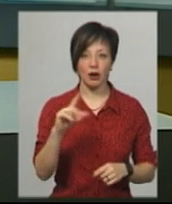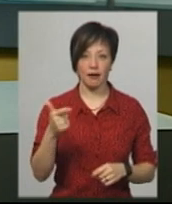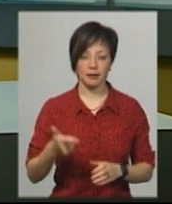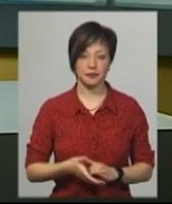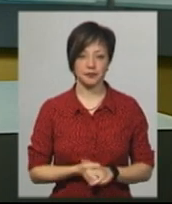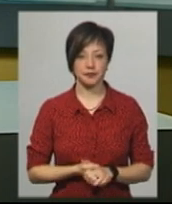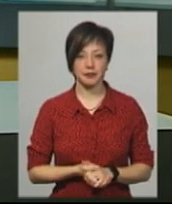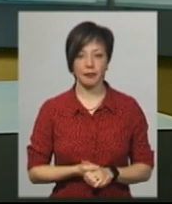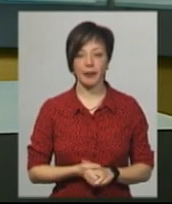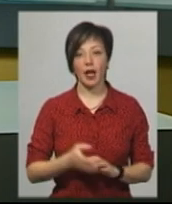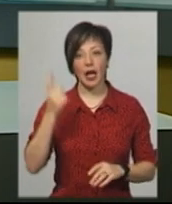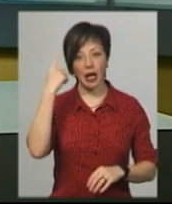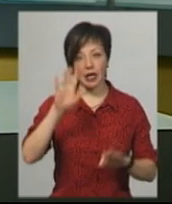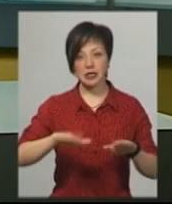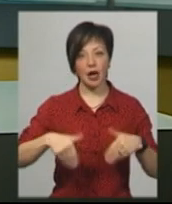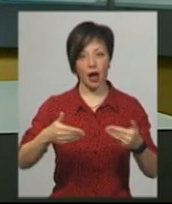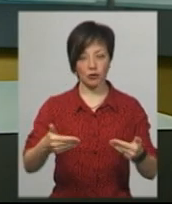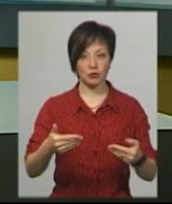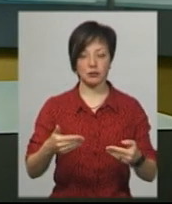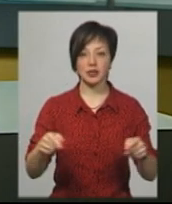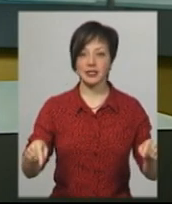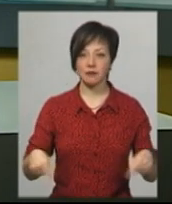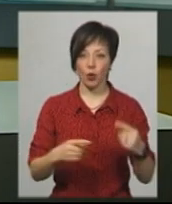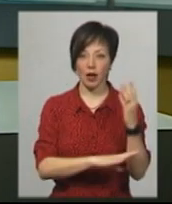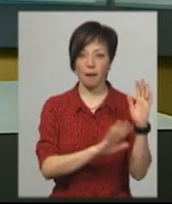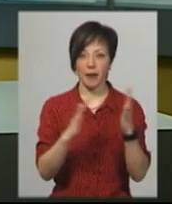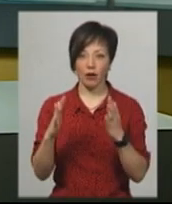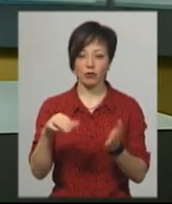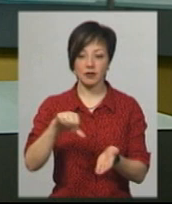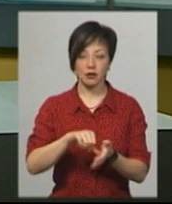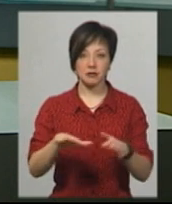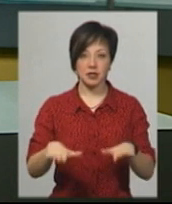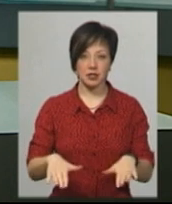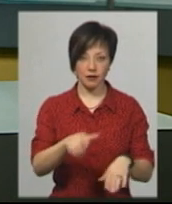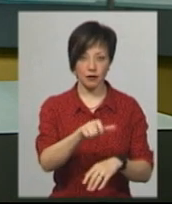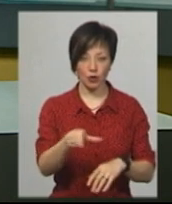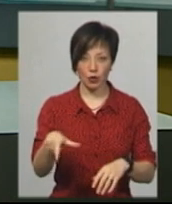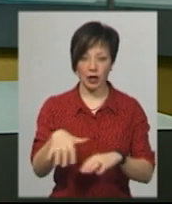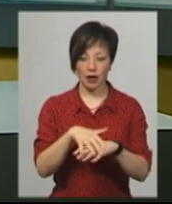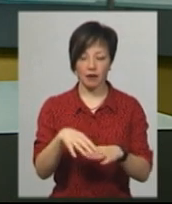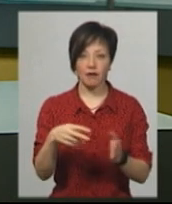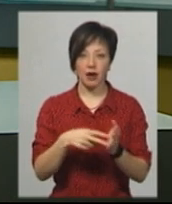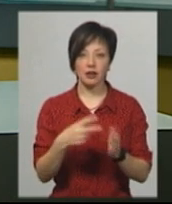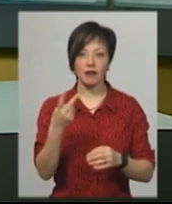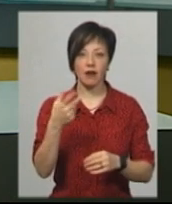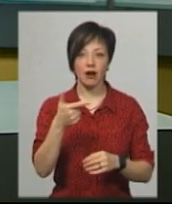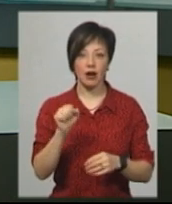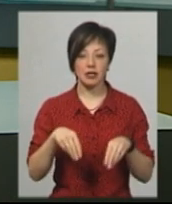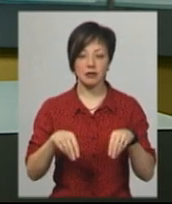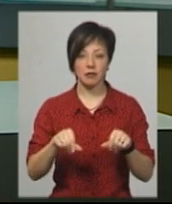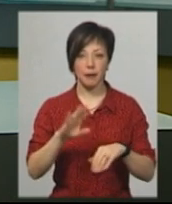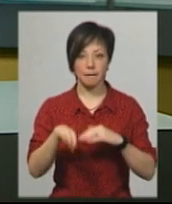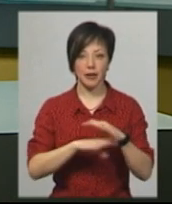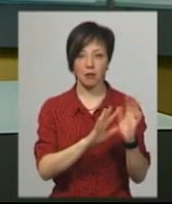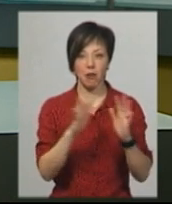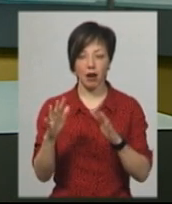Василь Новачок. Ініціаторами створення парку виступили місцеві жителі. Додає, ринкова вартість двох гектарів землі, виділених під парк,